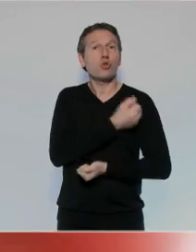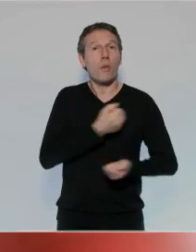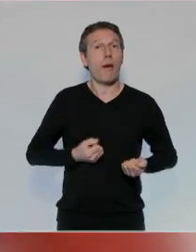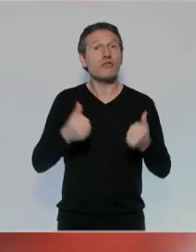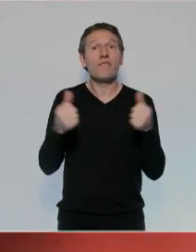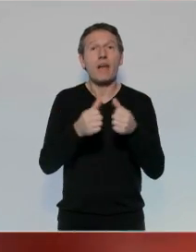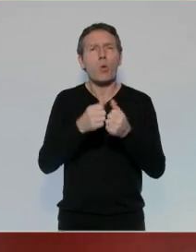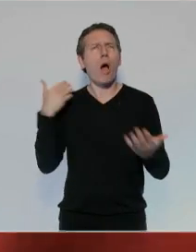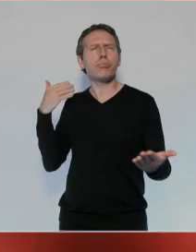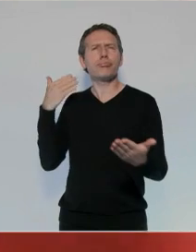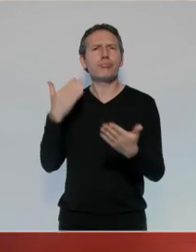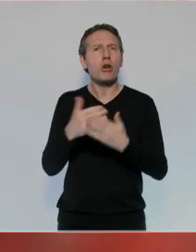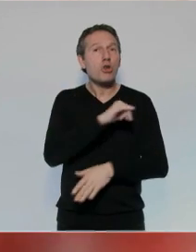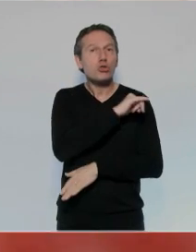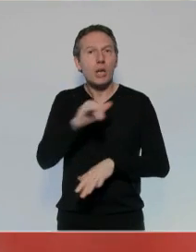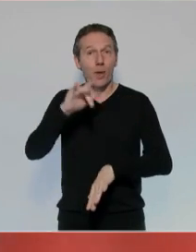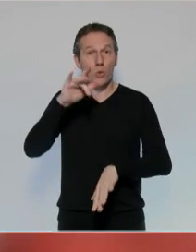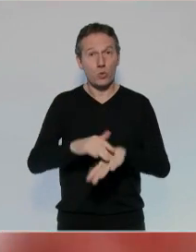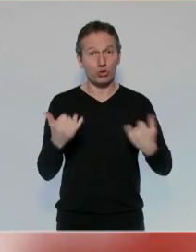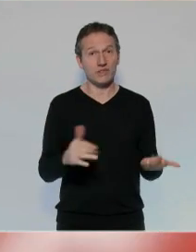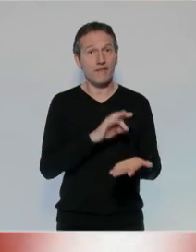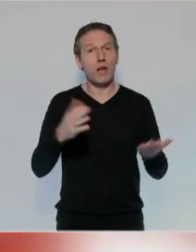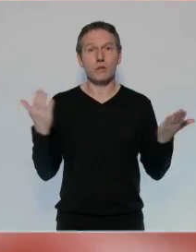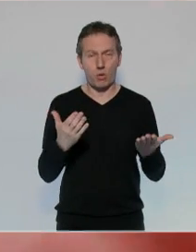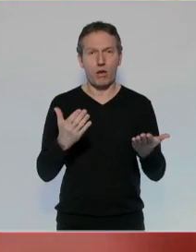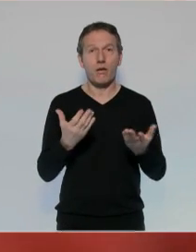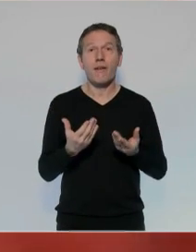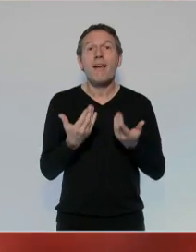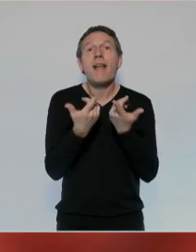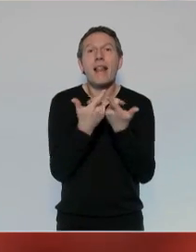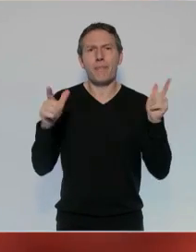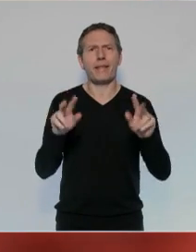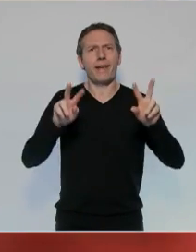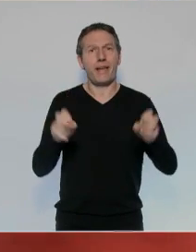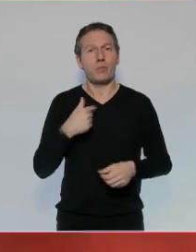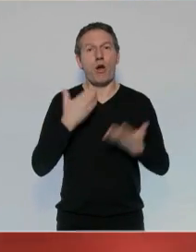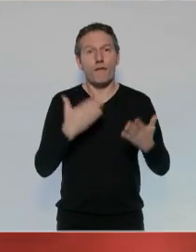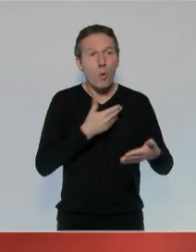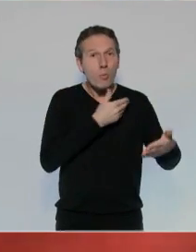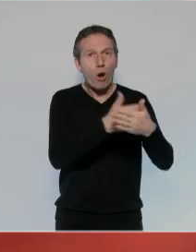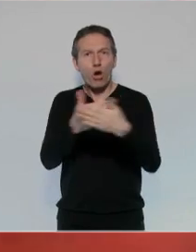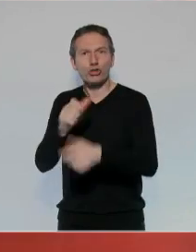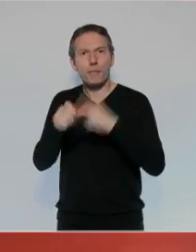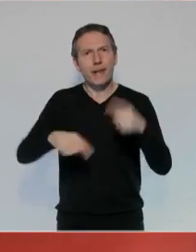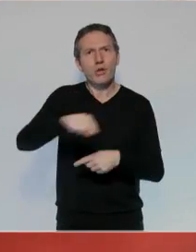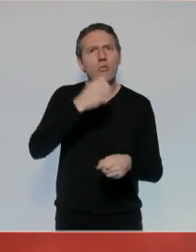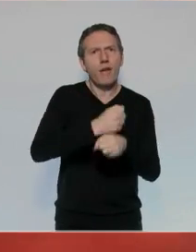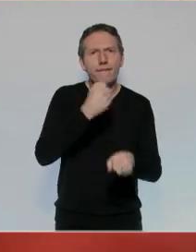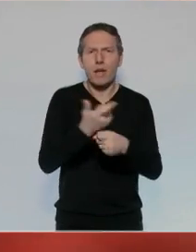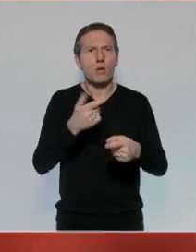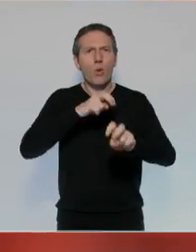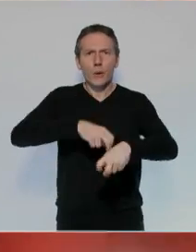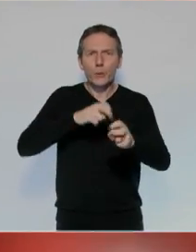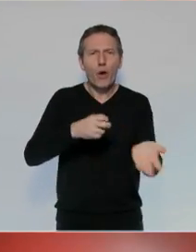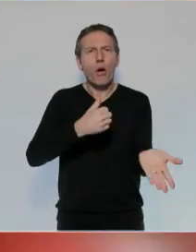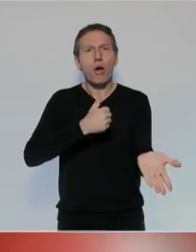chômage, je vais faire ce qui n'a jamais été essayé en France, la liberté. Je veux être aux côtés des travailleurs,